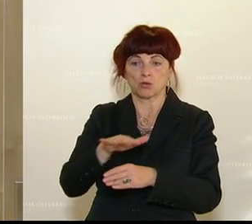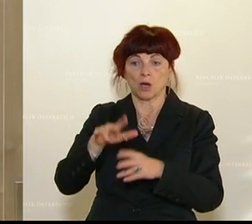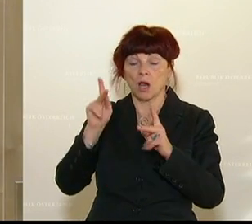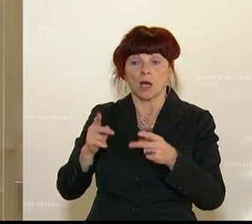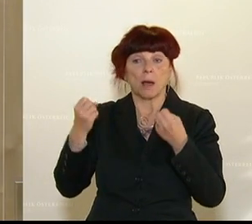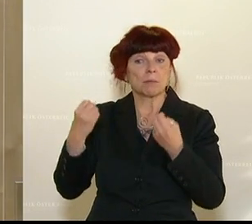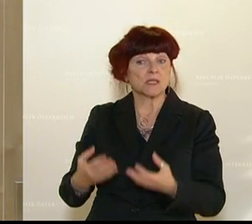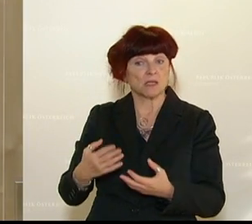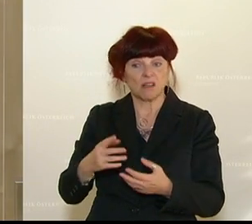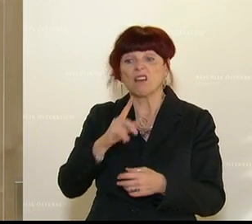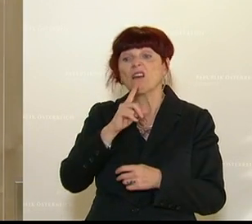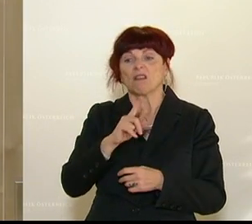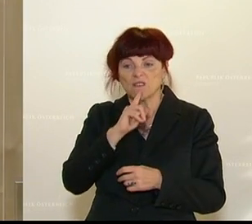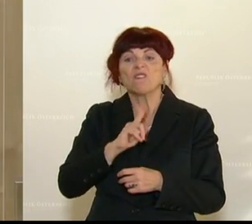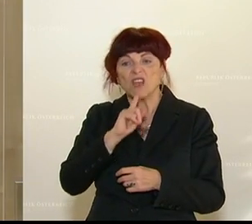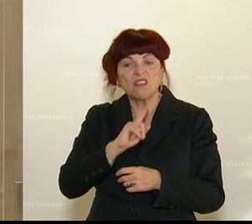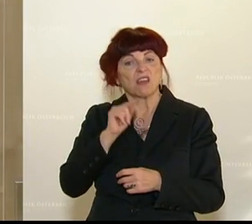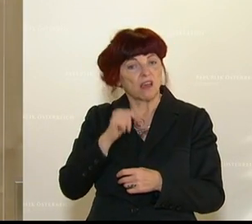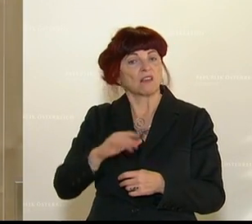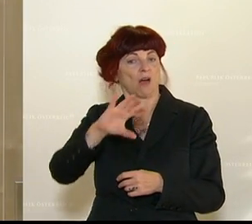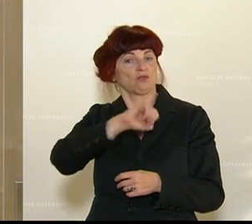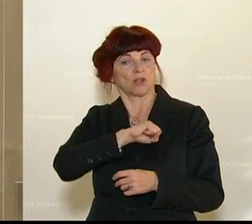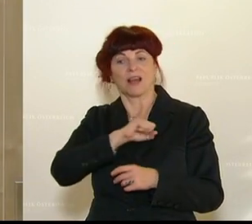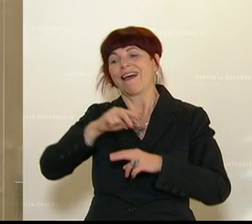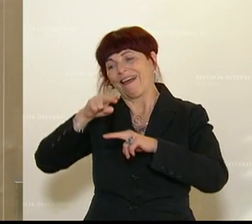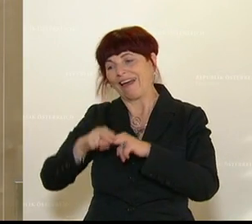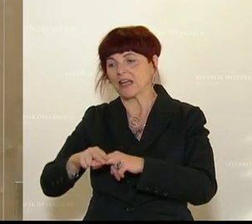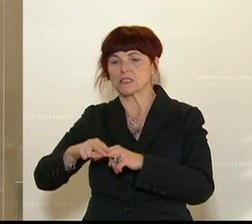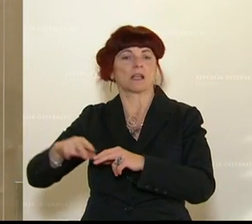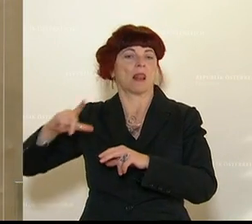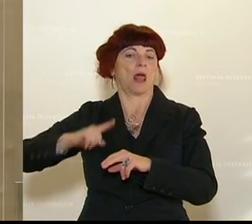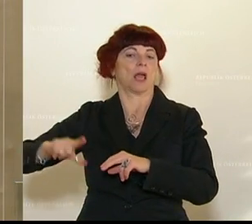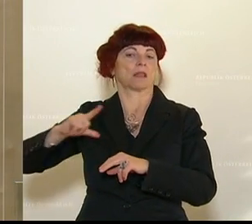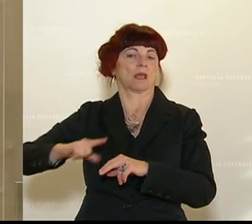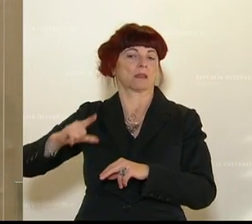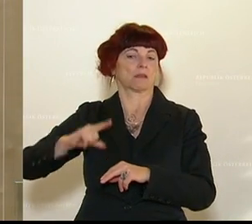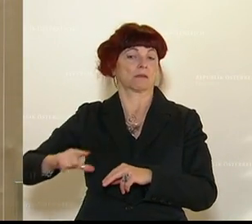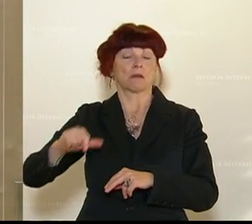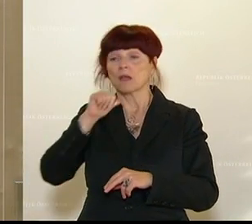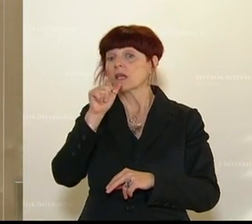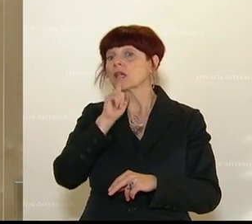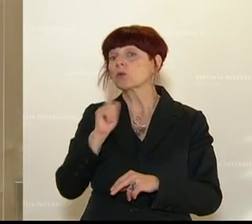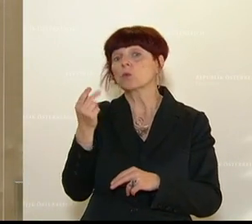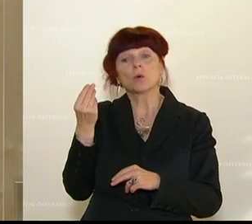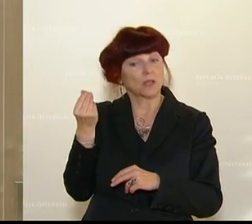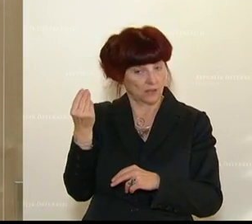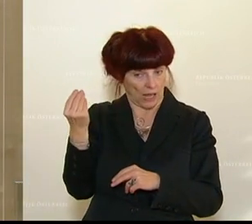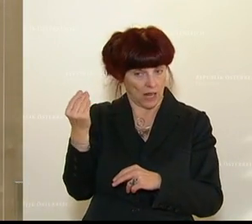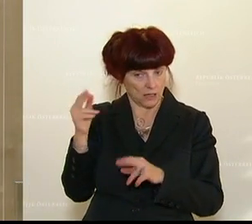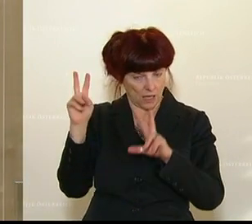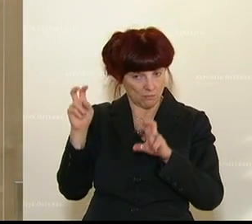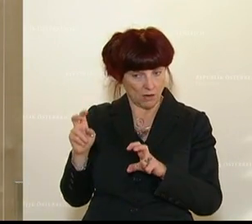aber viele darunter quasi leiden oder verlieren. Und das ist nicht nur aus dem ökonomischen Aspekt, sondern auch aus dem ökologischen